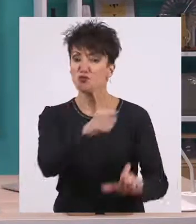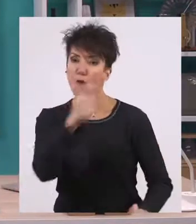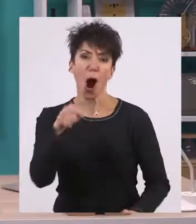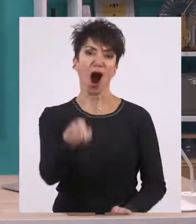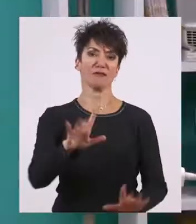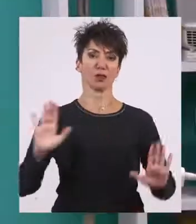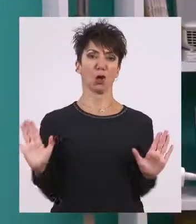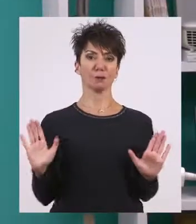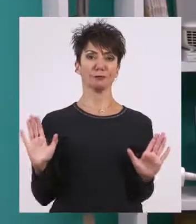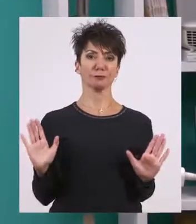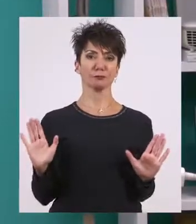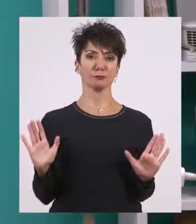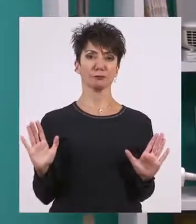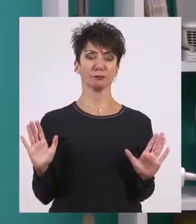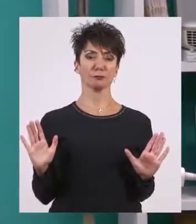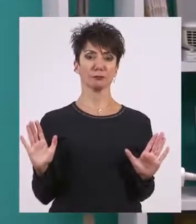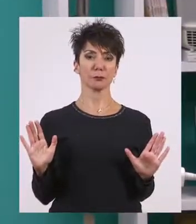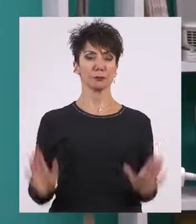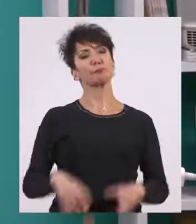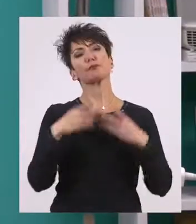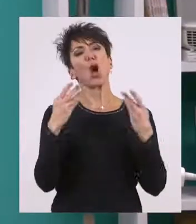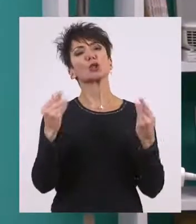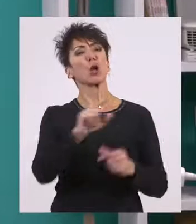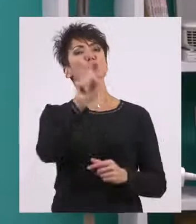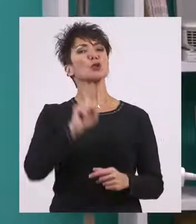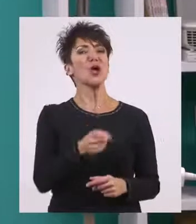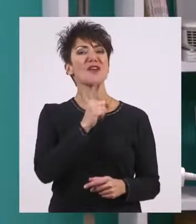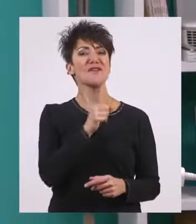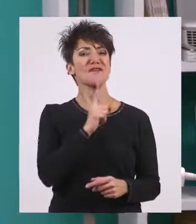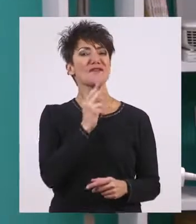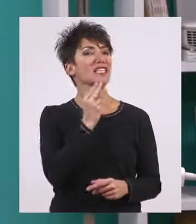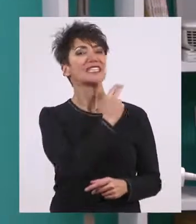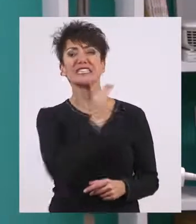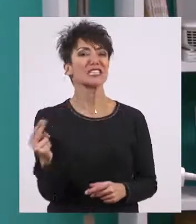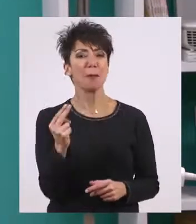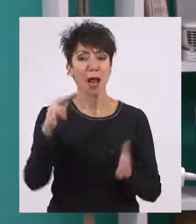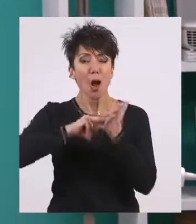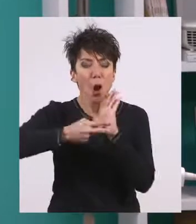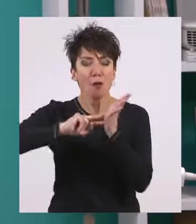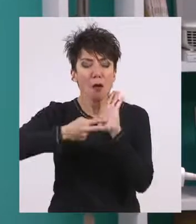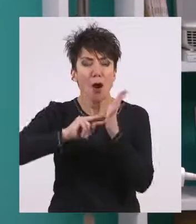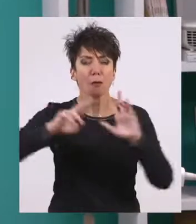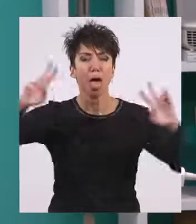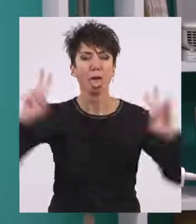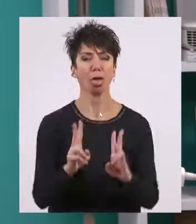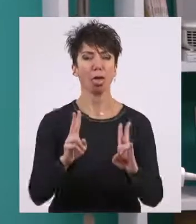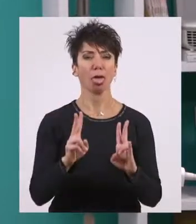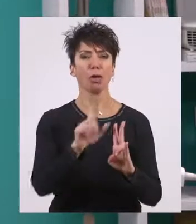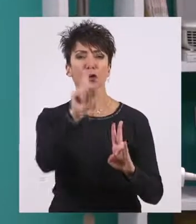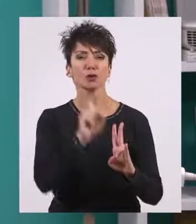Αυτός ο τρόπος ζωής ονομάστηκε λακωνικός. Δηλαδή